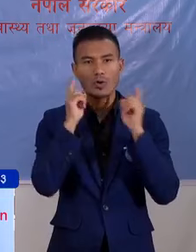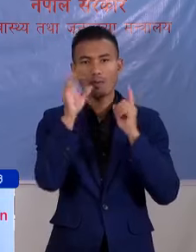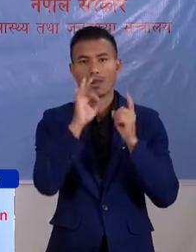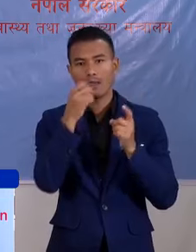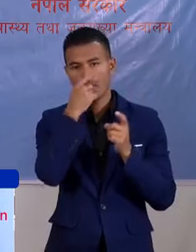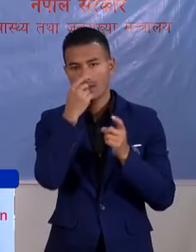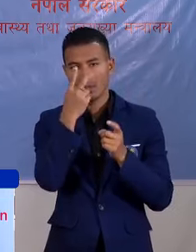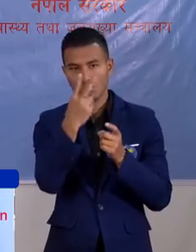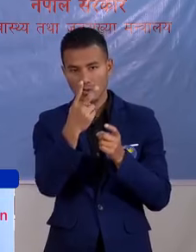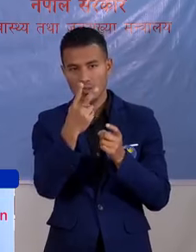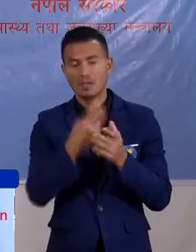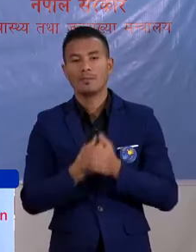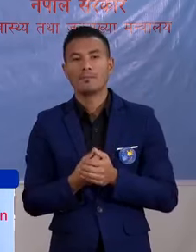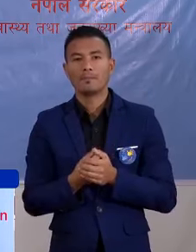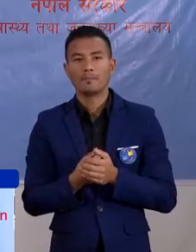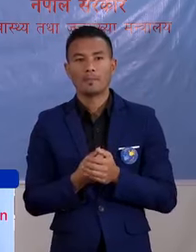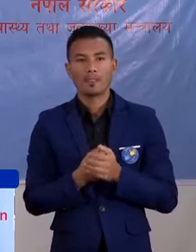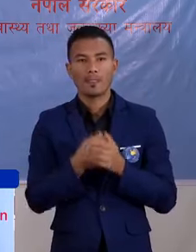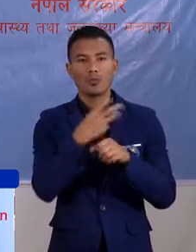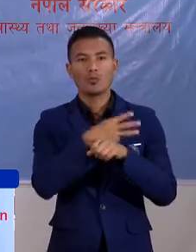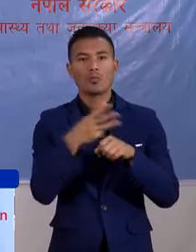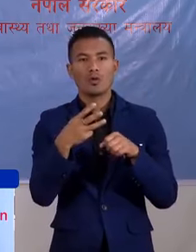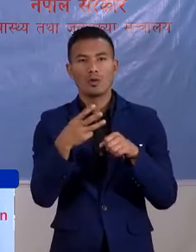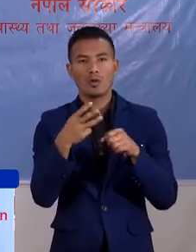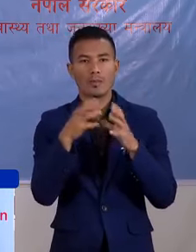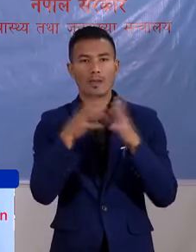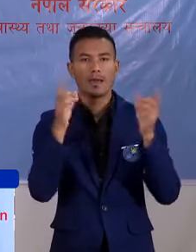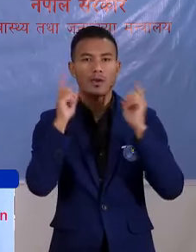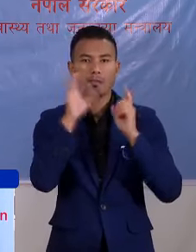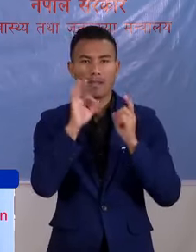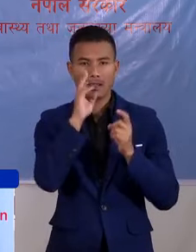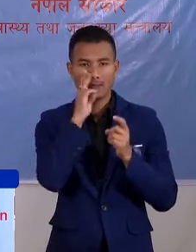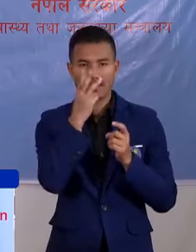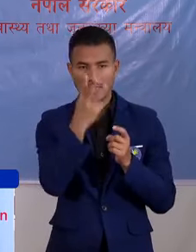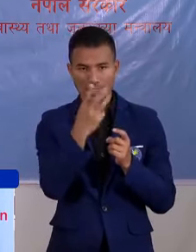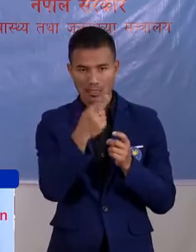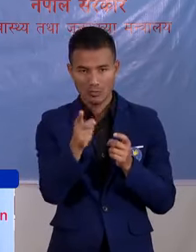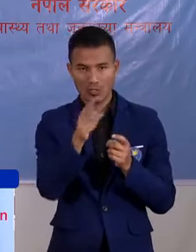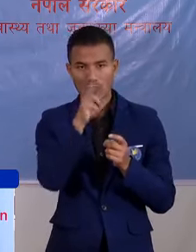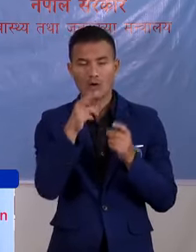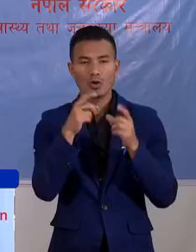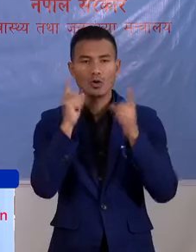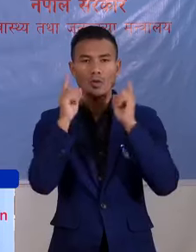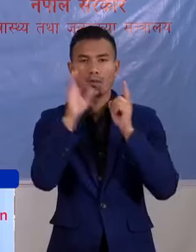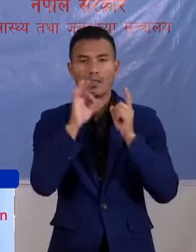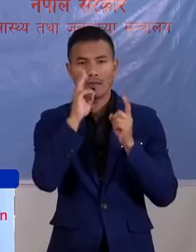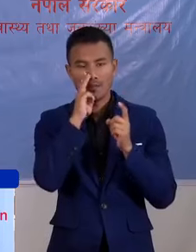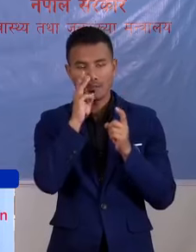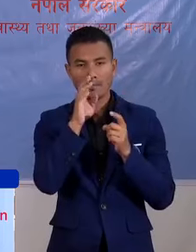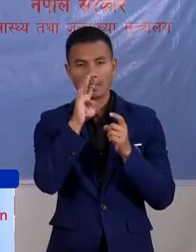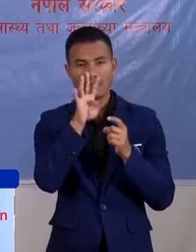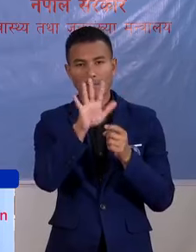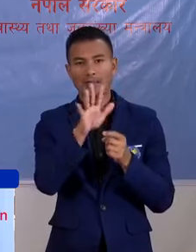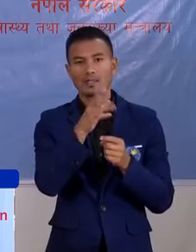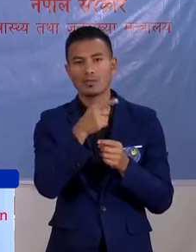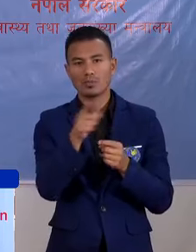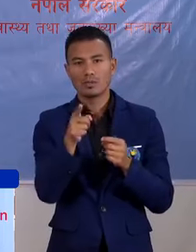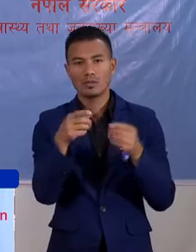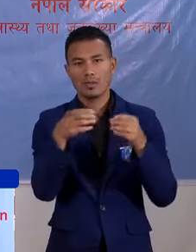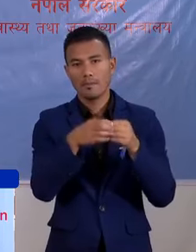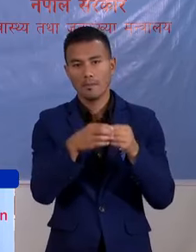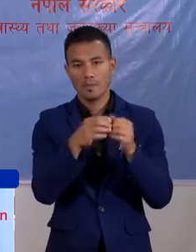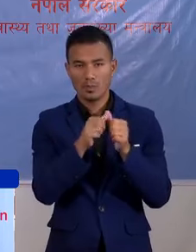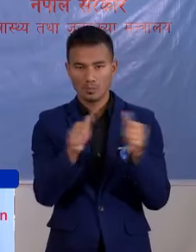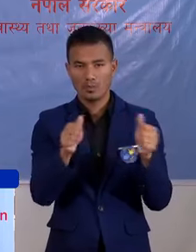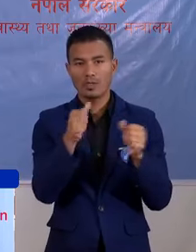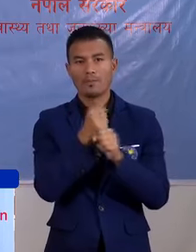नगरपाली कामा दुए उटा, उपम महानगरपाली कामा तीन ओटा रो महानगरपाली कामा पांच ओटा को दरले सो